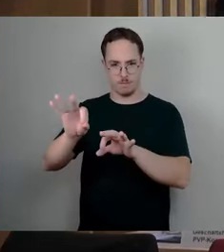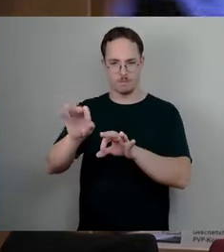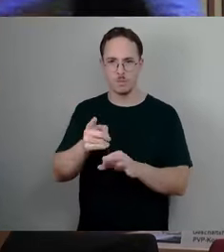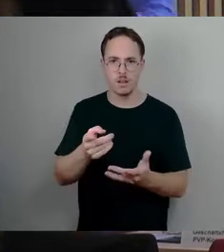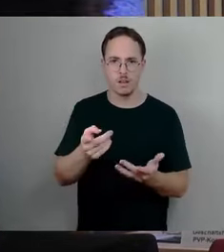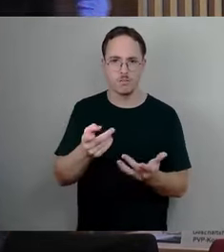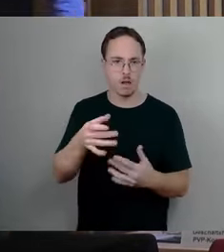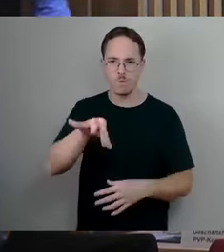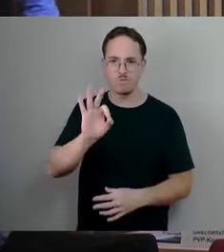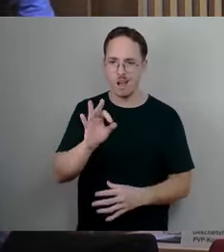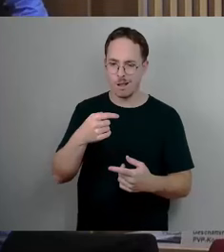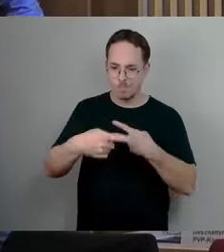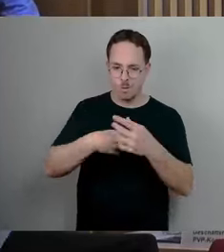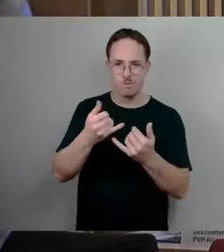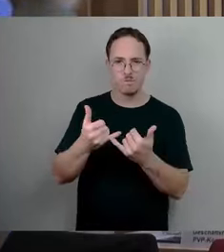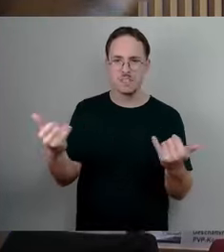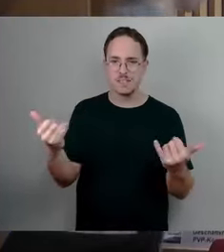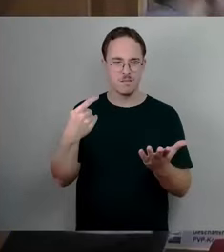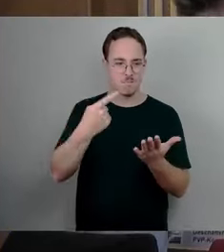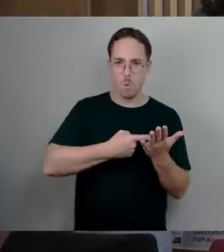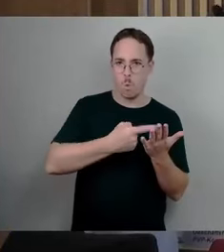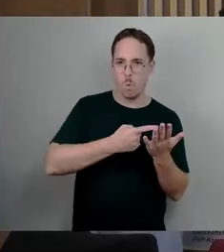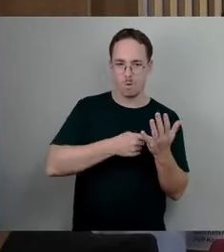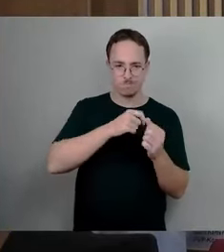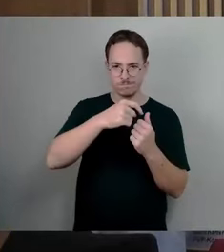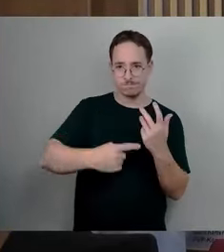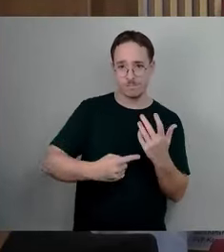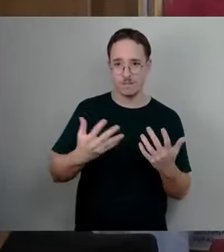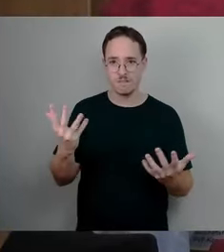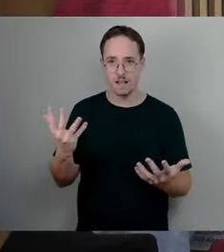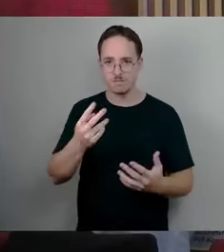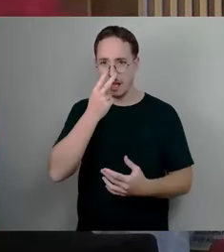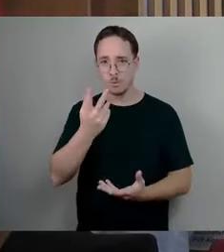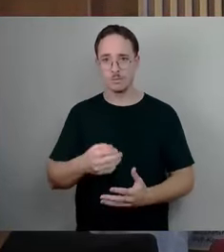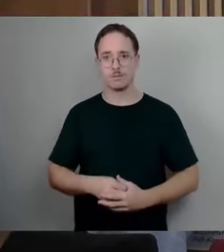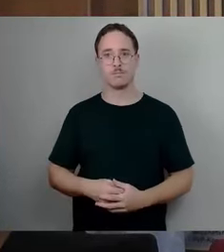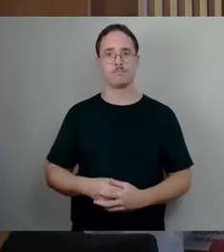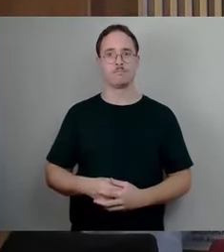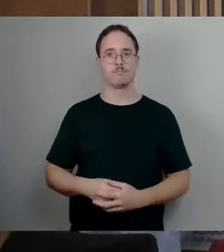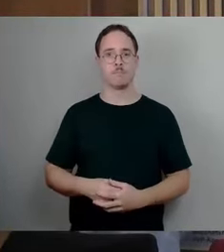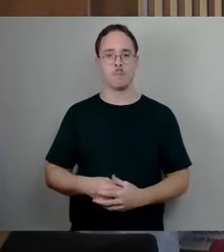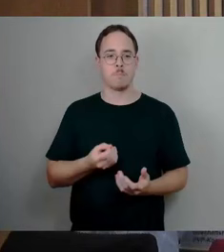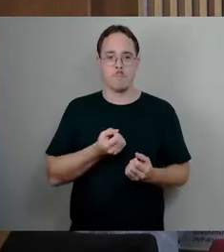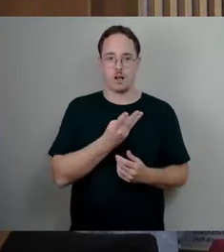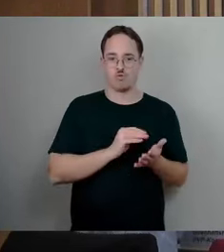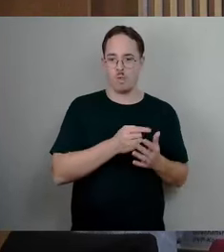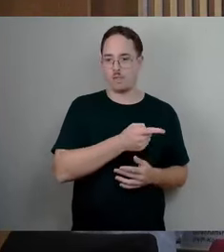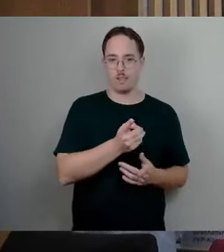Schulen ausgewählt, beziehungsweise die Träger, also warum wird bei manchen Schulen gekürzt und bei manchen nicht,